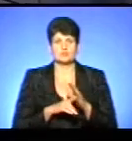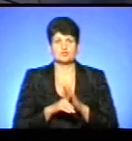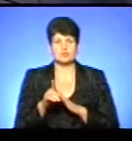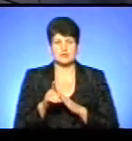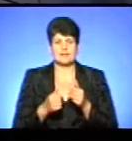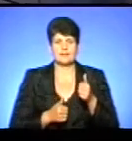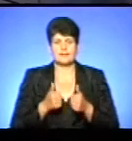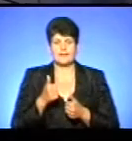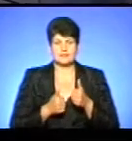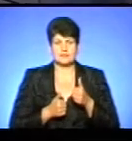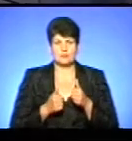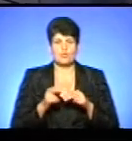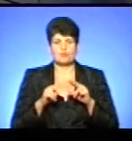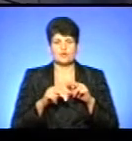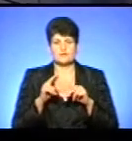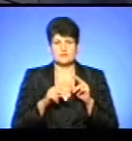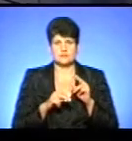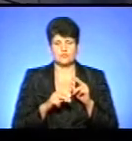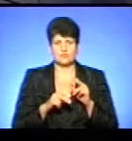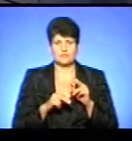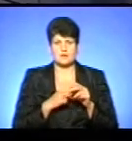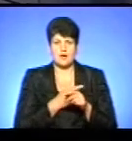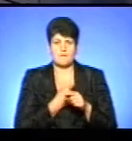якраз тендерні процедури по будівництву саме амбулаторій.